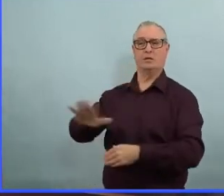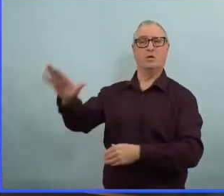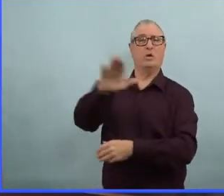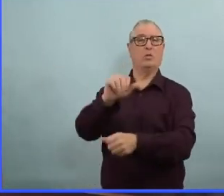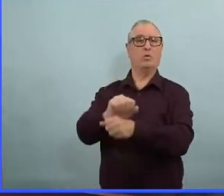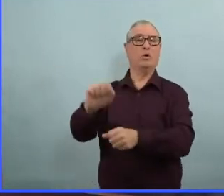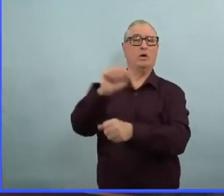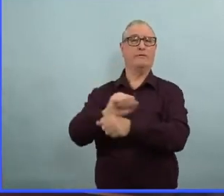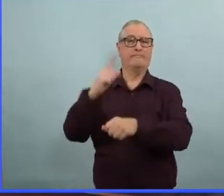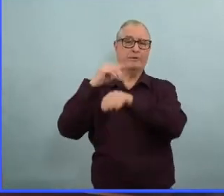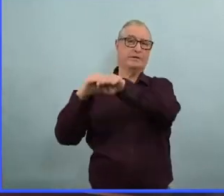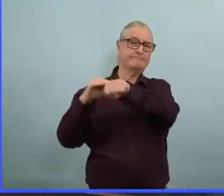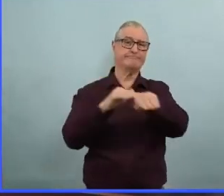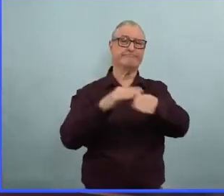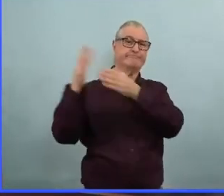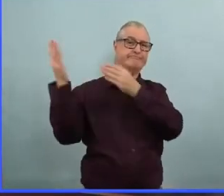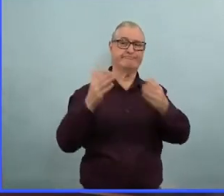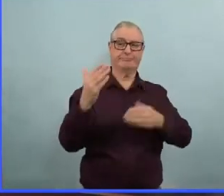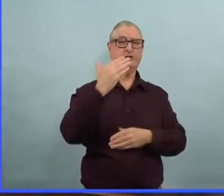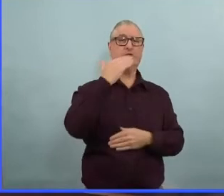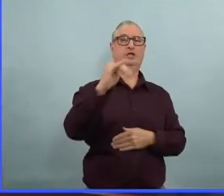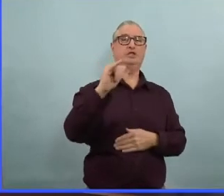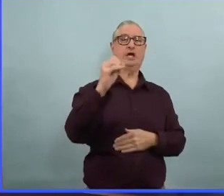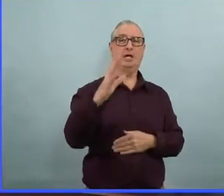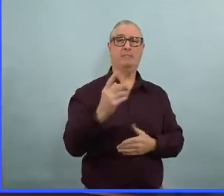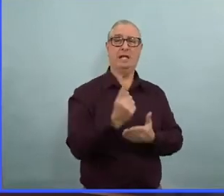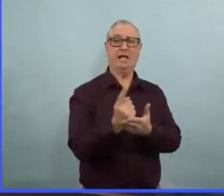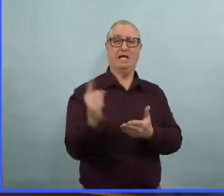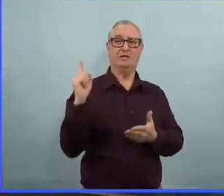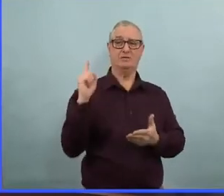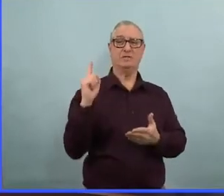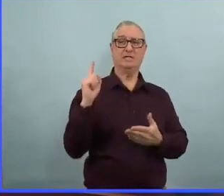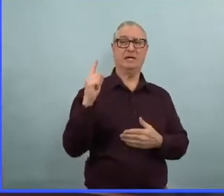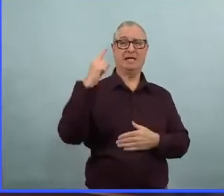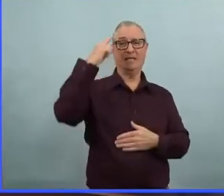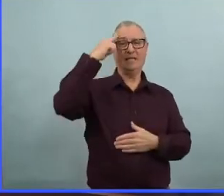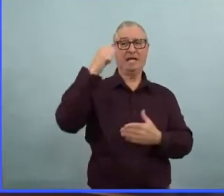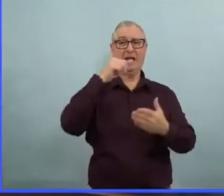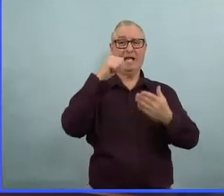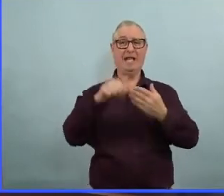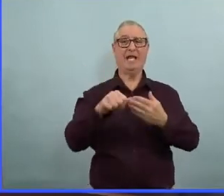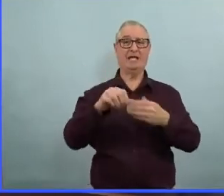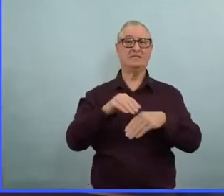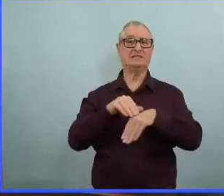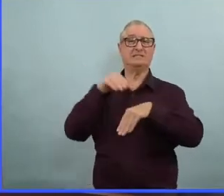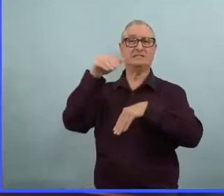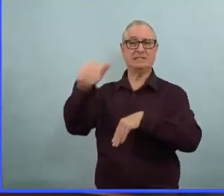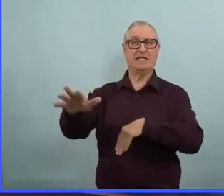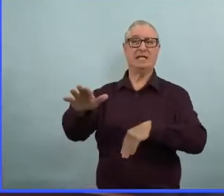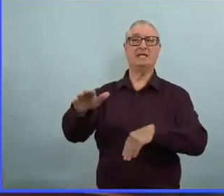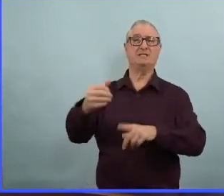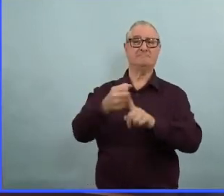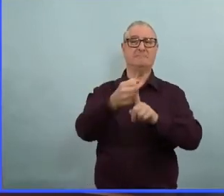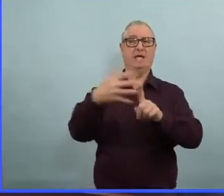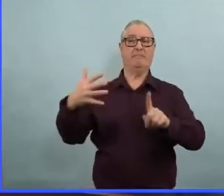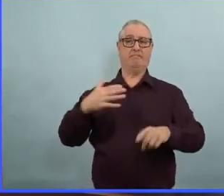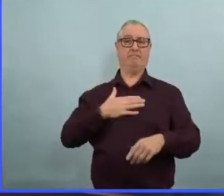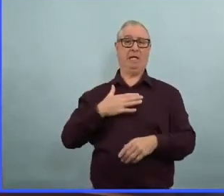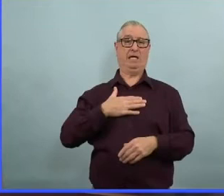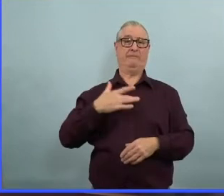J'ai envoyé une lettre la semaine dernière expliquant ce que moi je ressens par rapport à toutes ces questions.